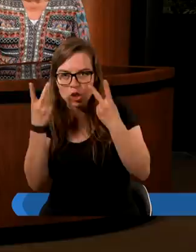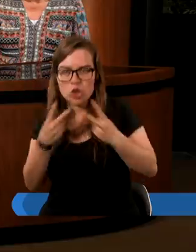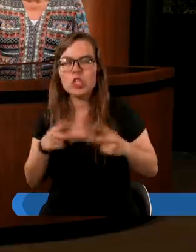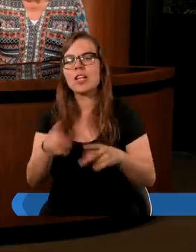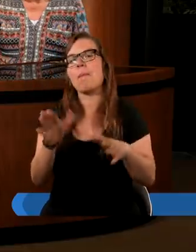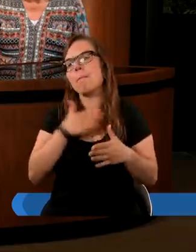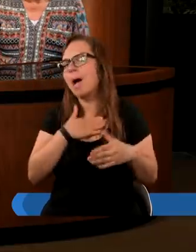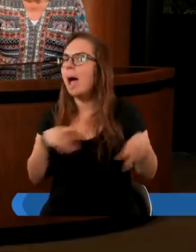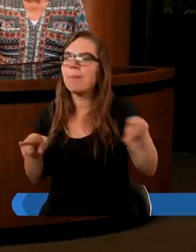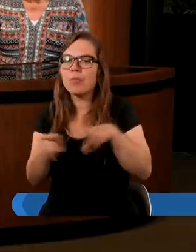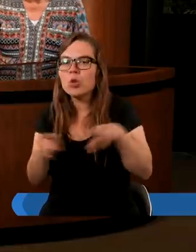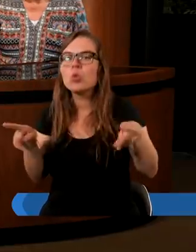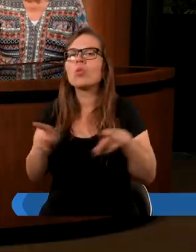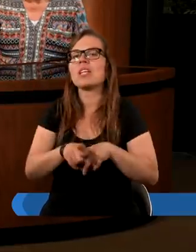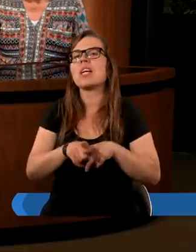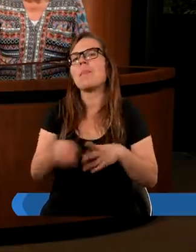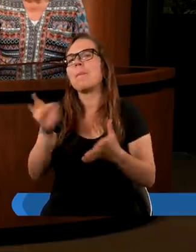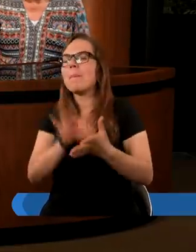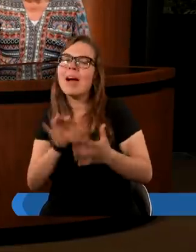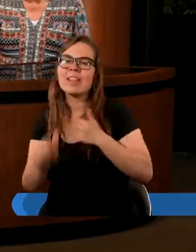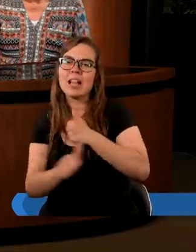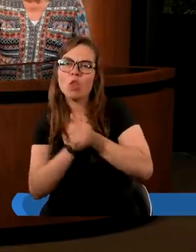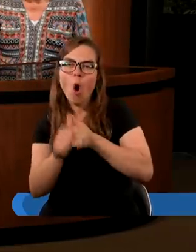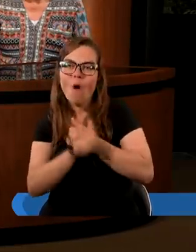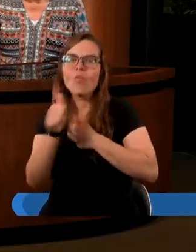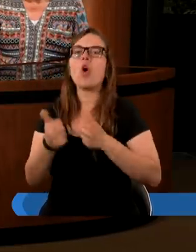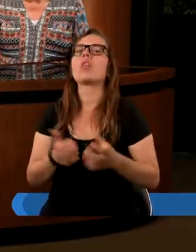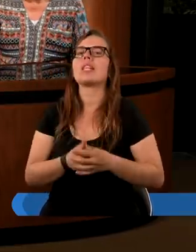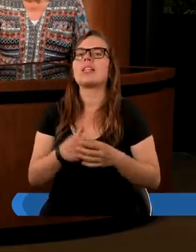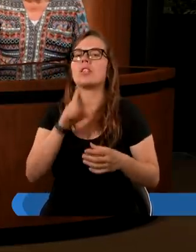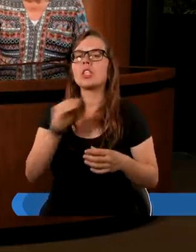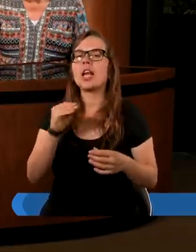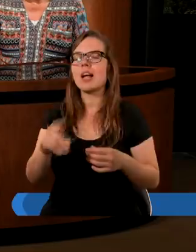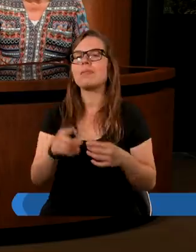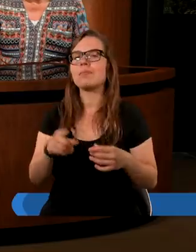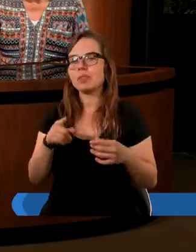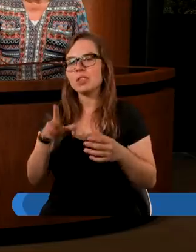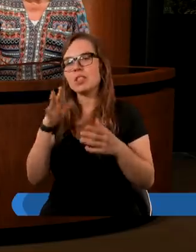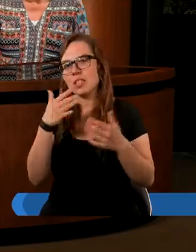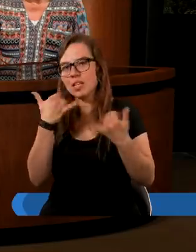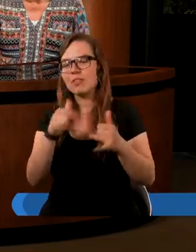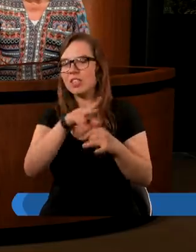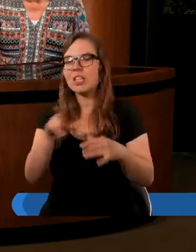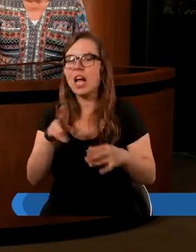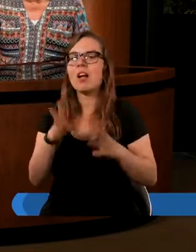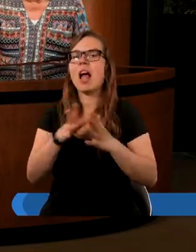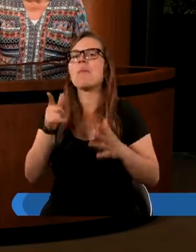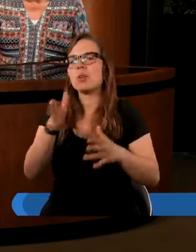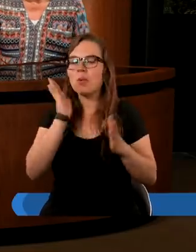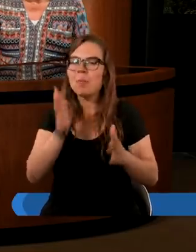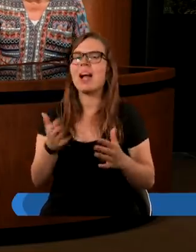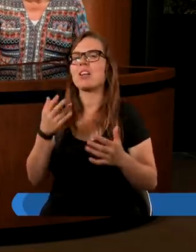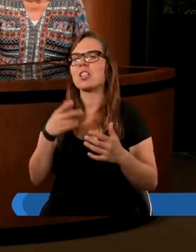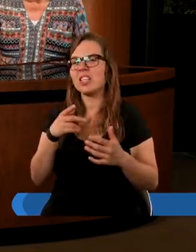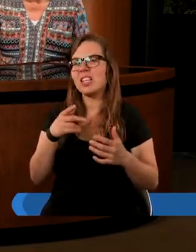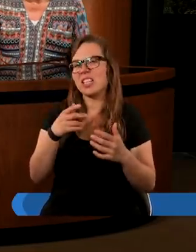Mam również pewne dowody ze Las Impairu. Jakie będzie,